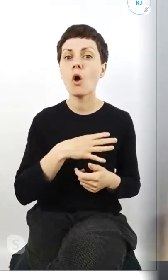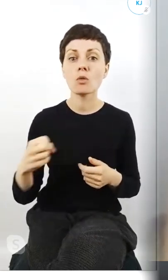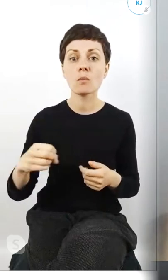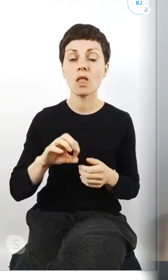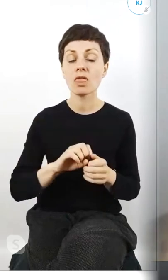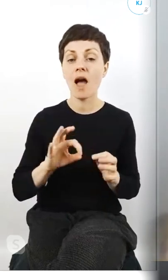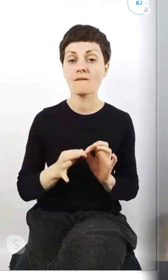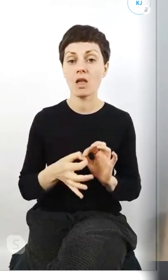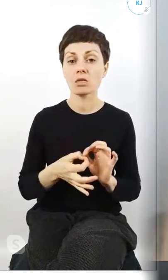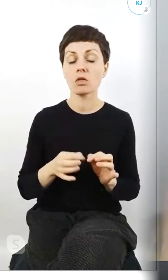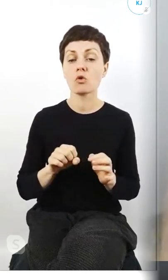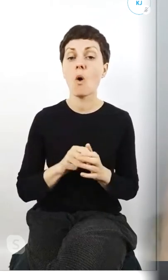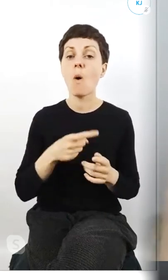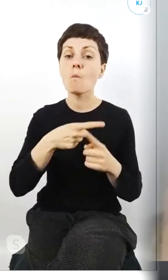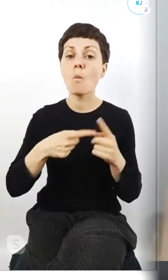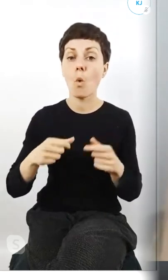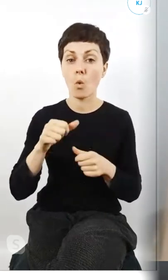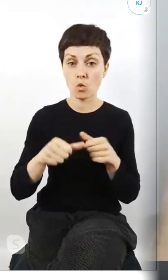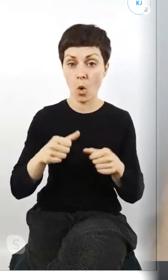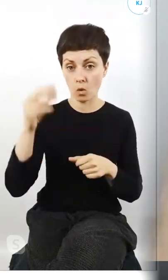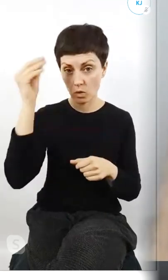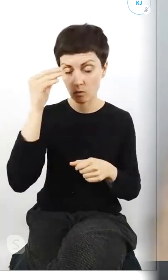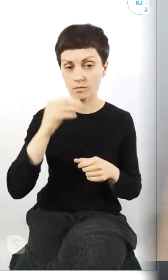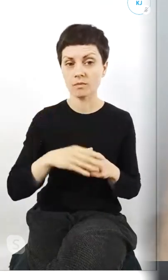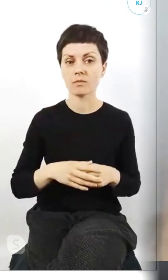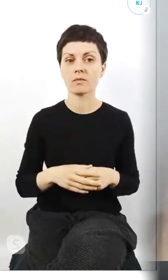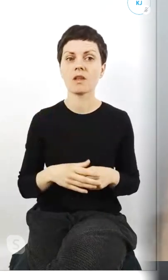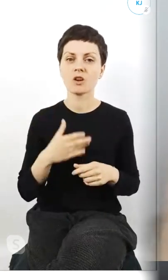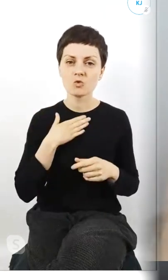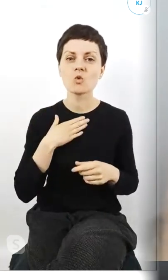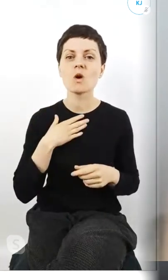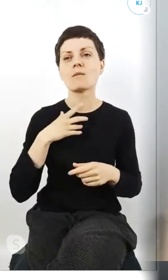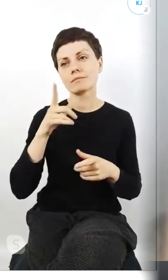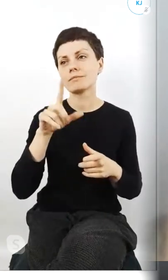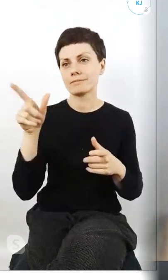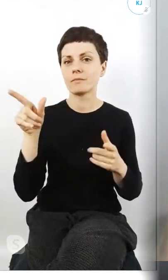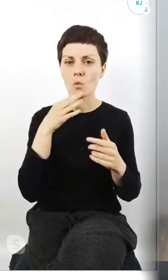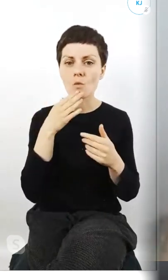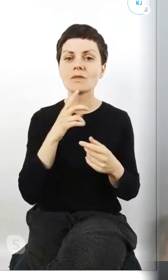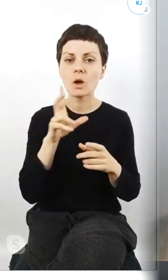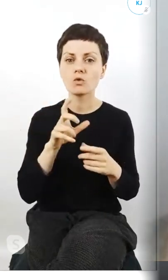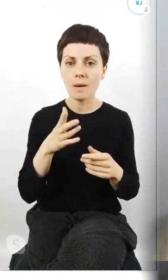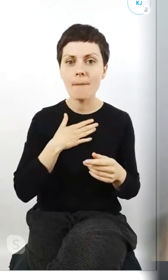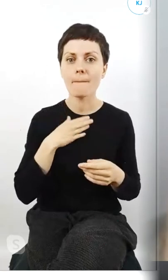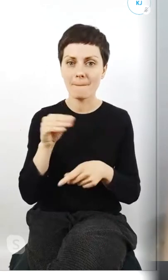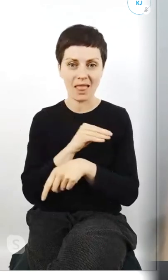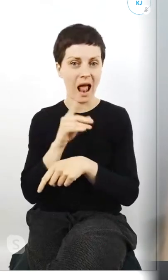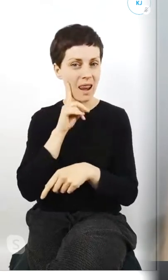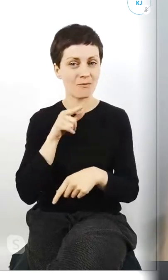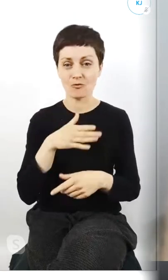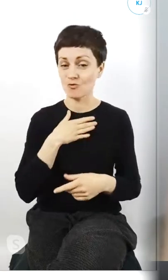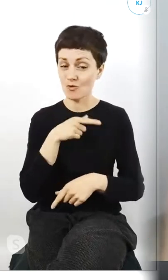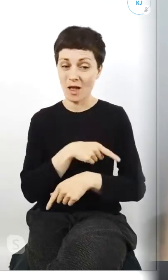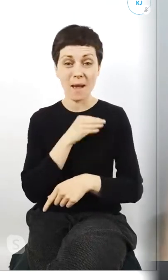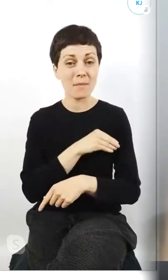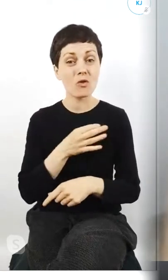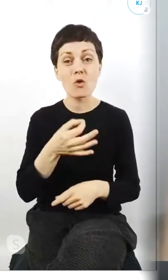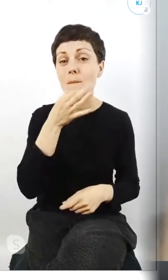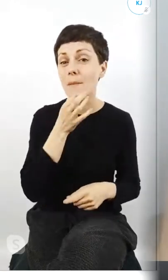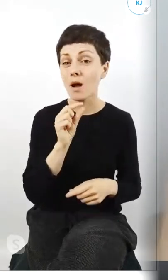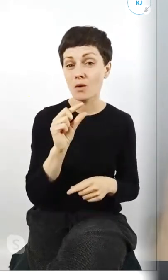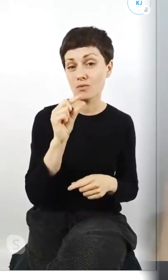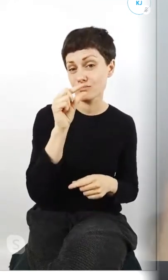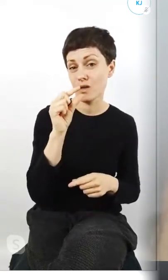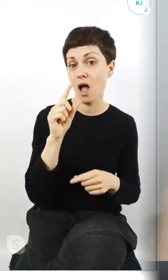i mimo, że podobno idziemy cały czas z materiałem, to jest zalążek tego, co byśmy dostali,